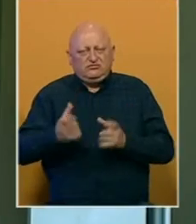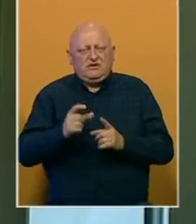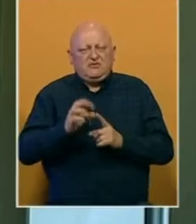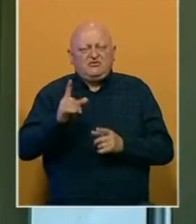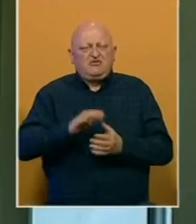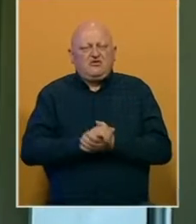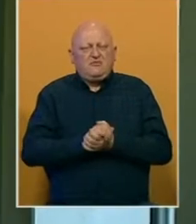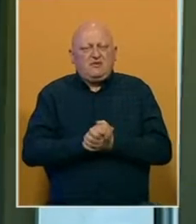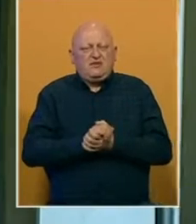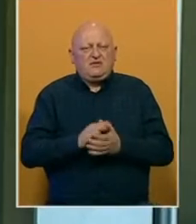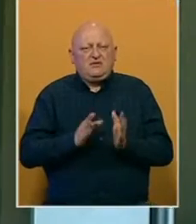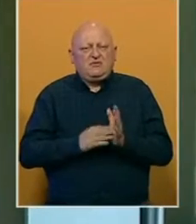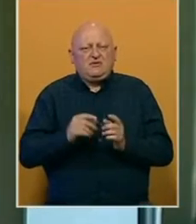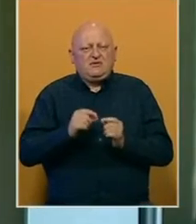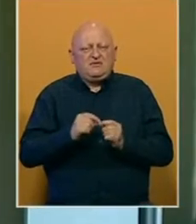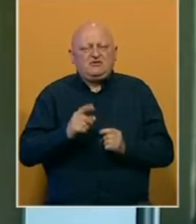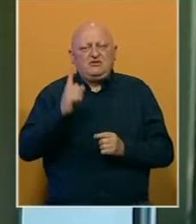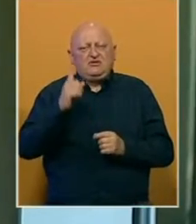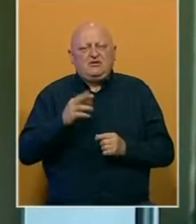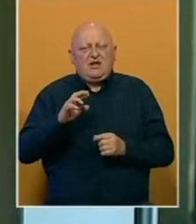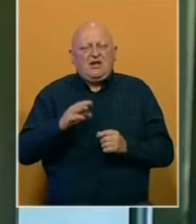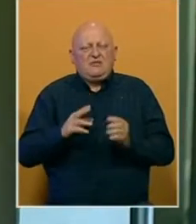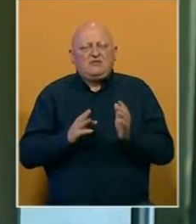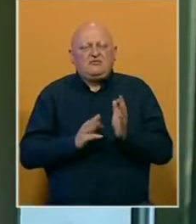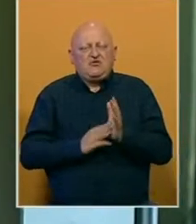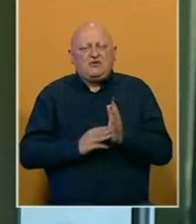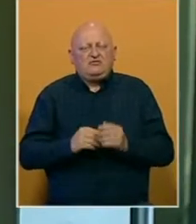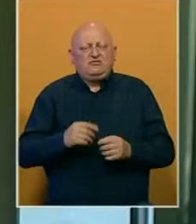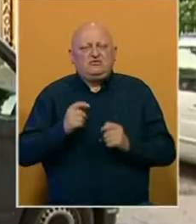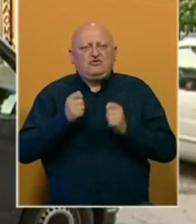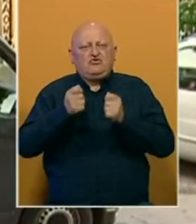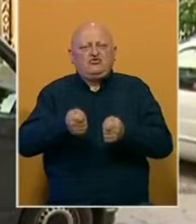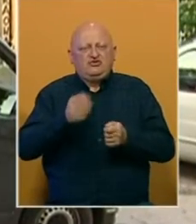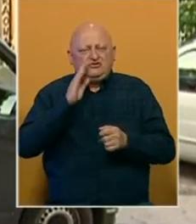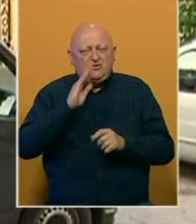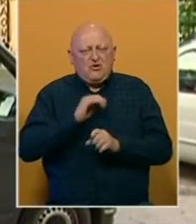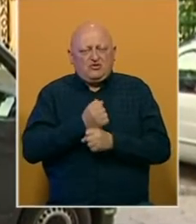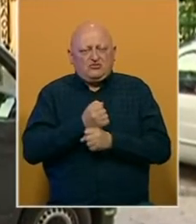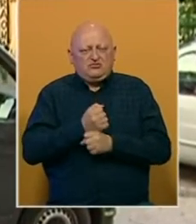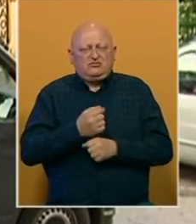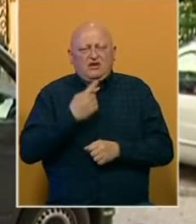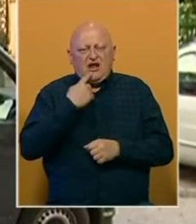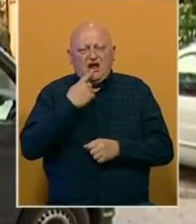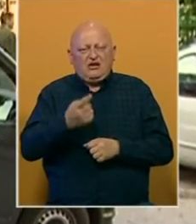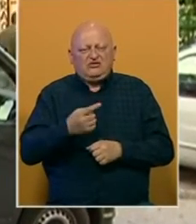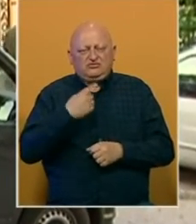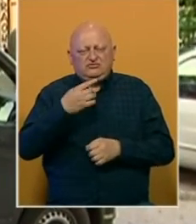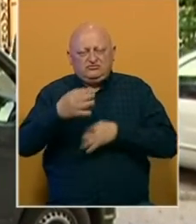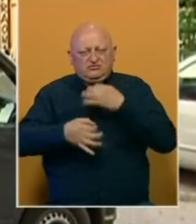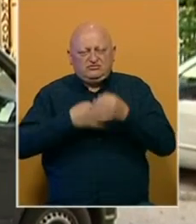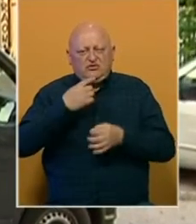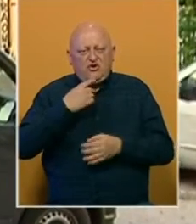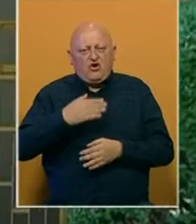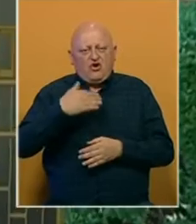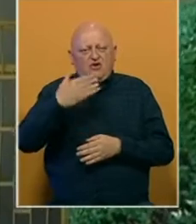i njegovi saradnici Melisa Belkić-Mujkanović i Emir Mujkanović. Istužilaštva BiH narvode da je riječ o istrazi koja se